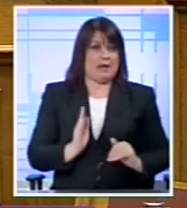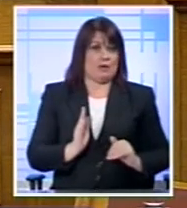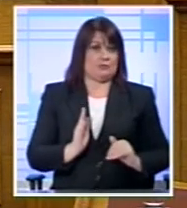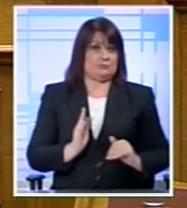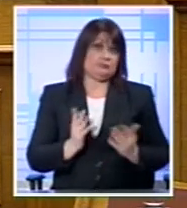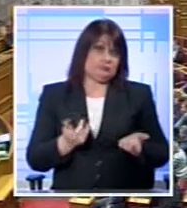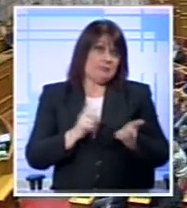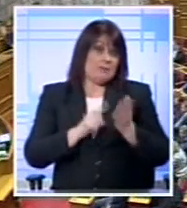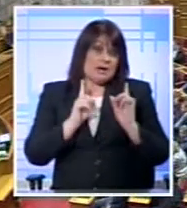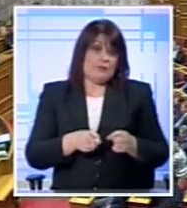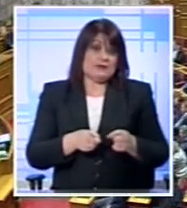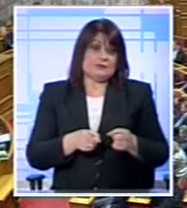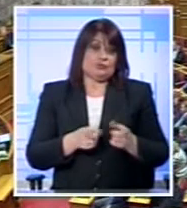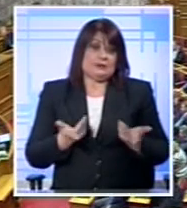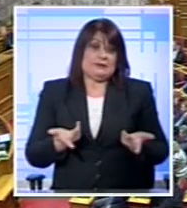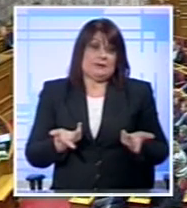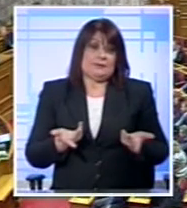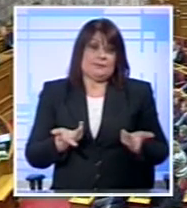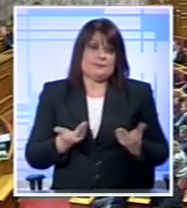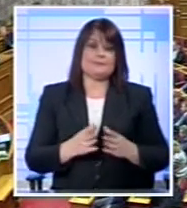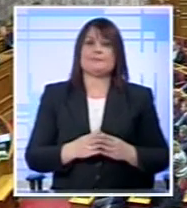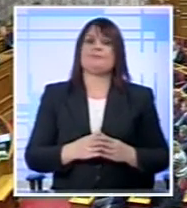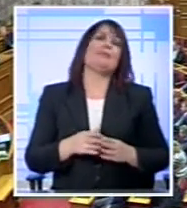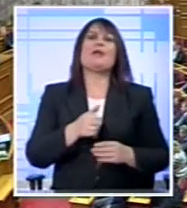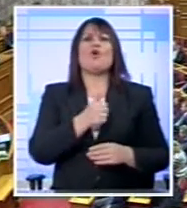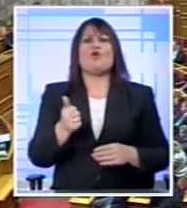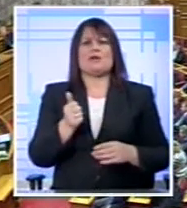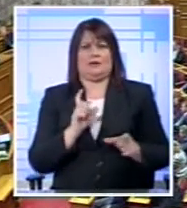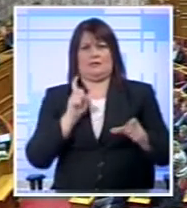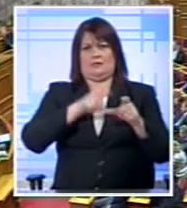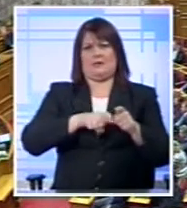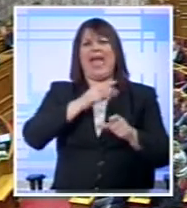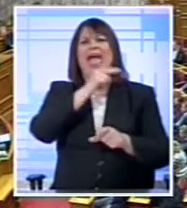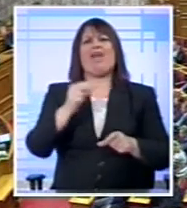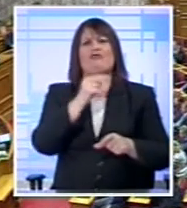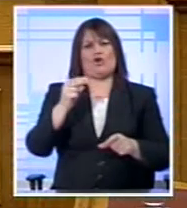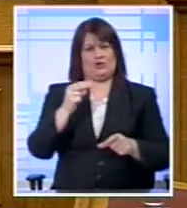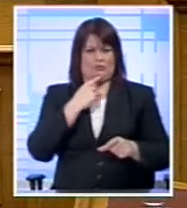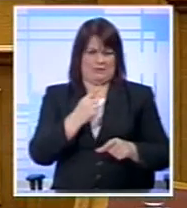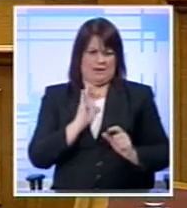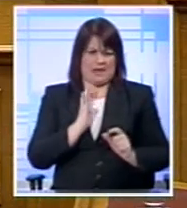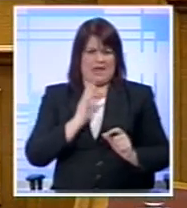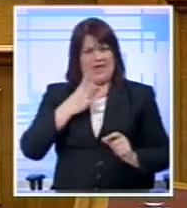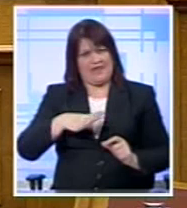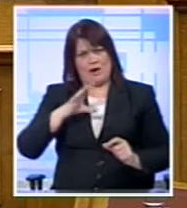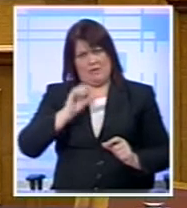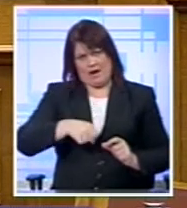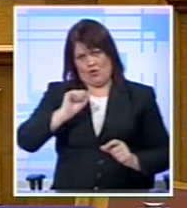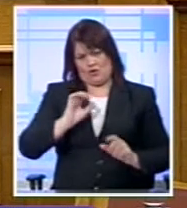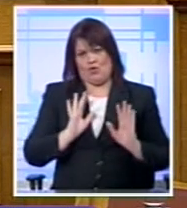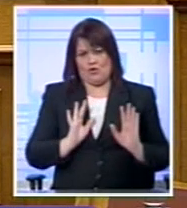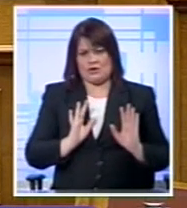Όχι την συμμετοχή μας Στο ευρώ Όπως έχει υποθεί Και προκυρού έχει